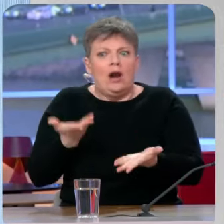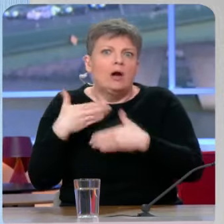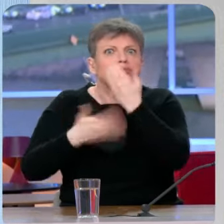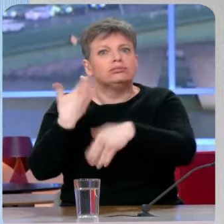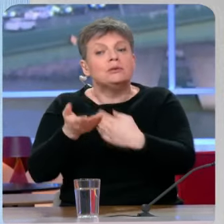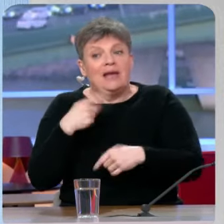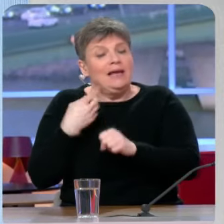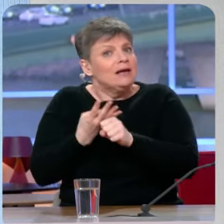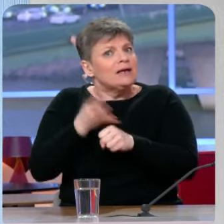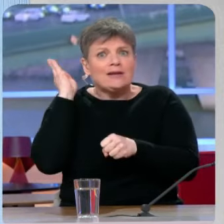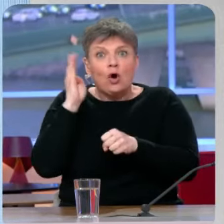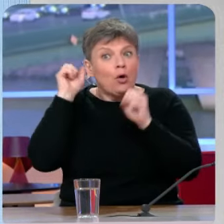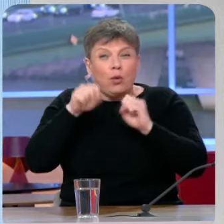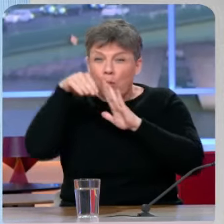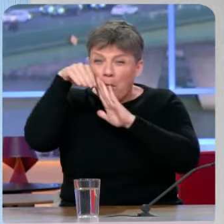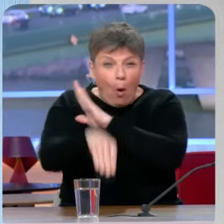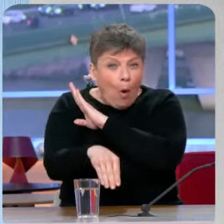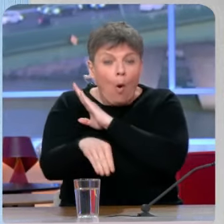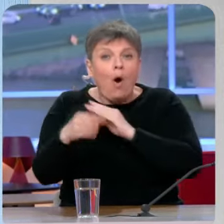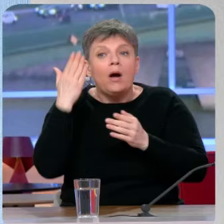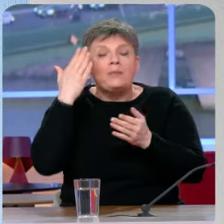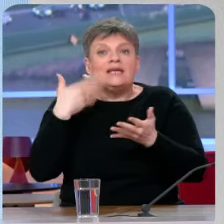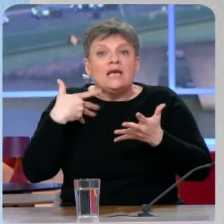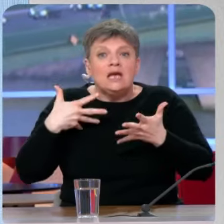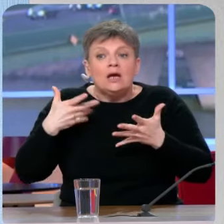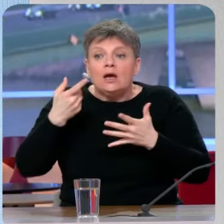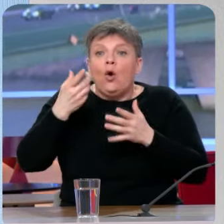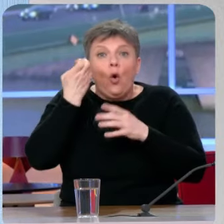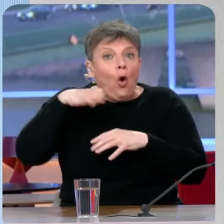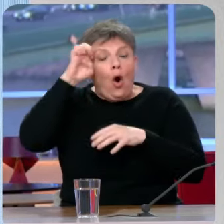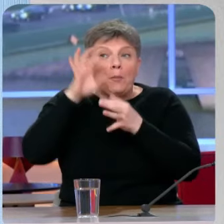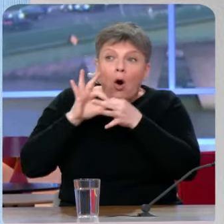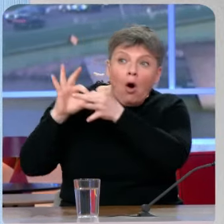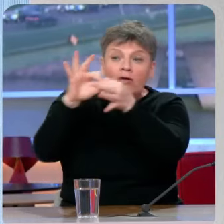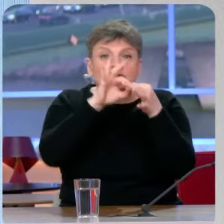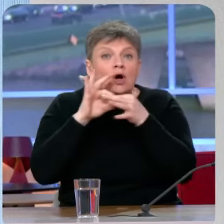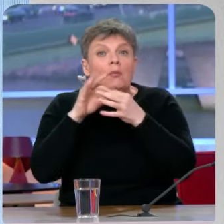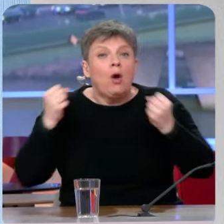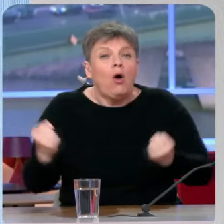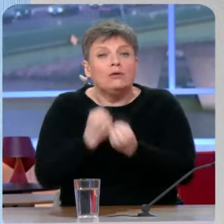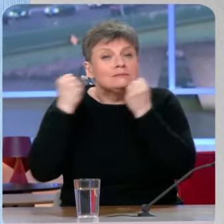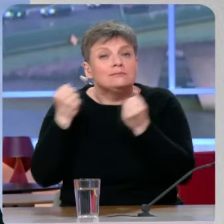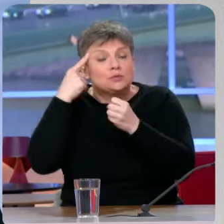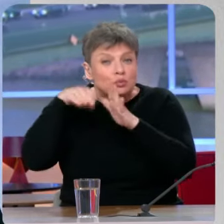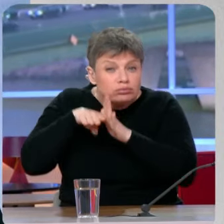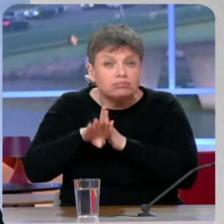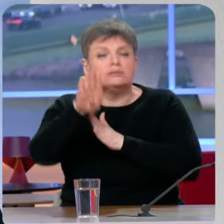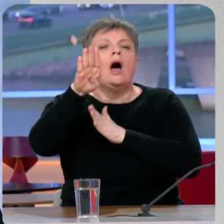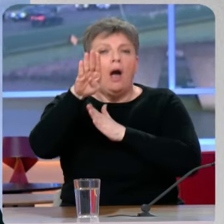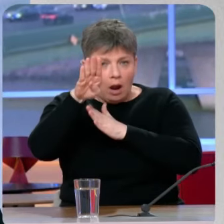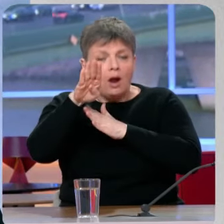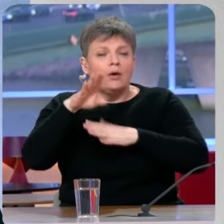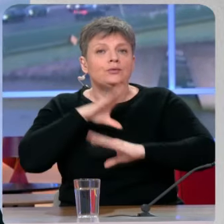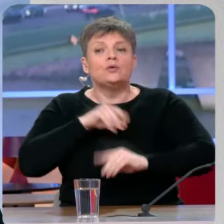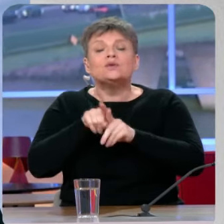on aurait pu simplement tomber dans un trou sans notre relance commune européenne. Deuxième exemple, la taxe carbone aux frontières. Ça